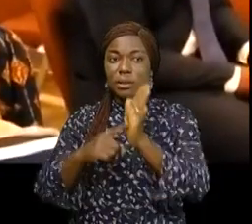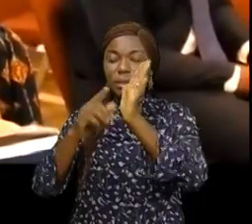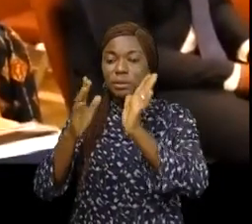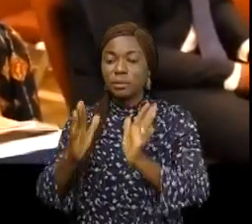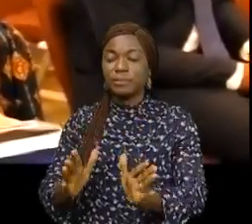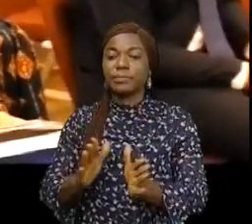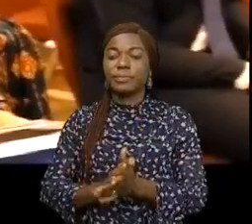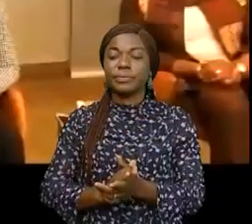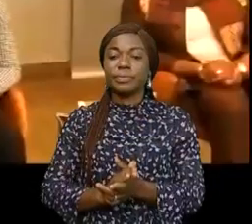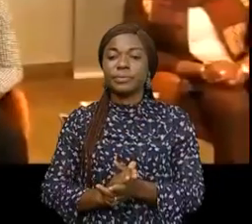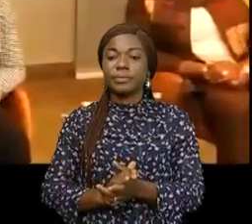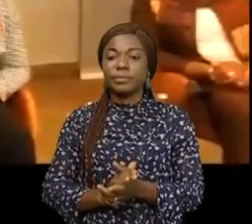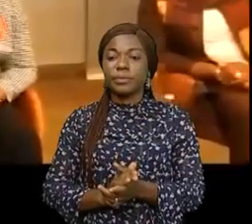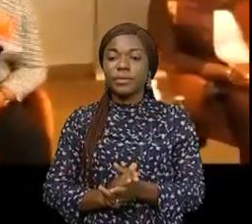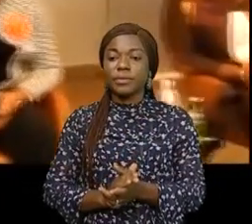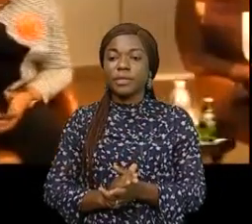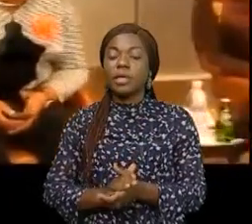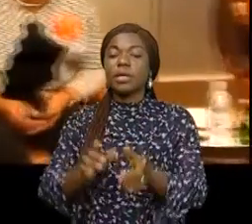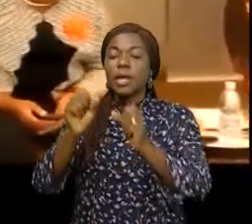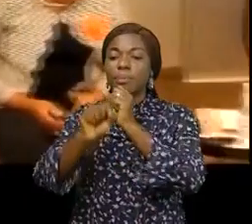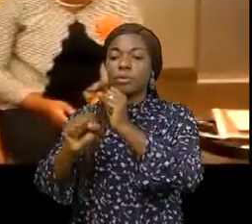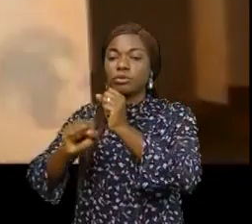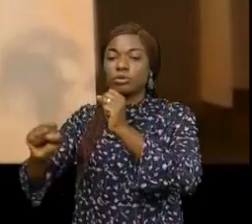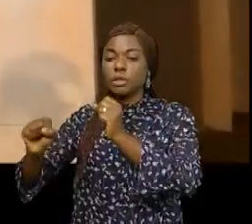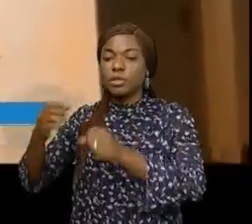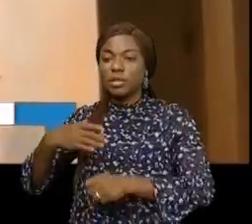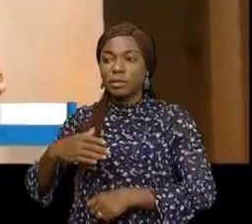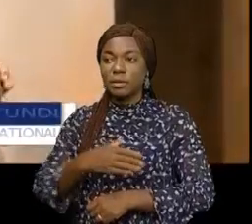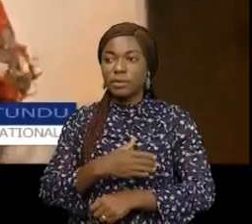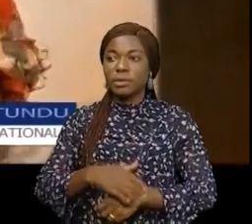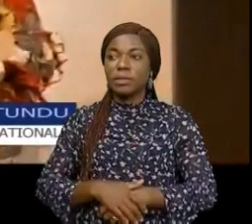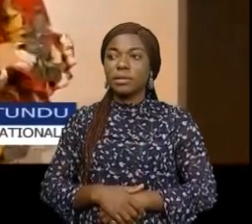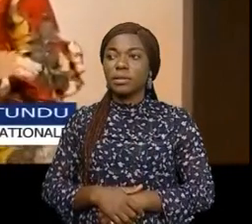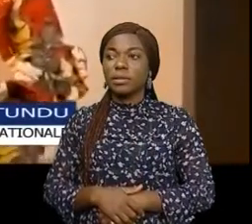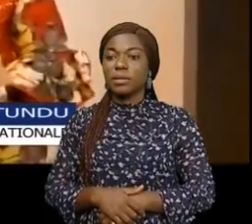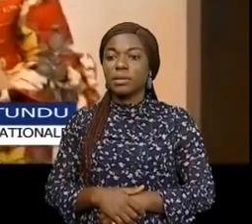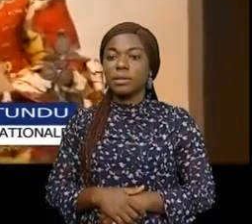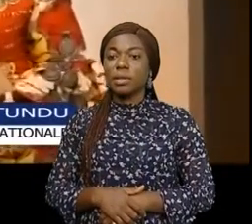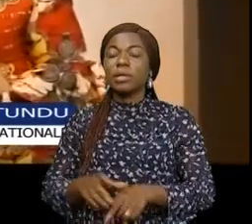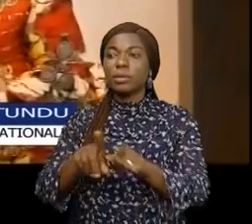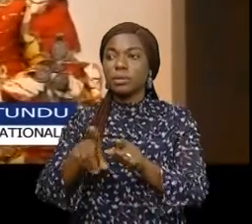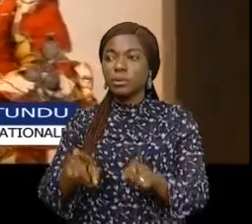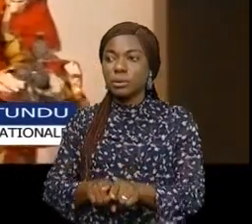comme étant un pays modèle dans la promotion de la femme. Ce ça ce n pas toujours aussi facile d'avoir